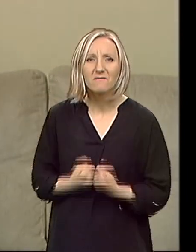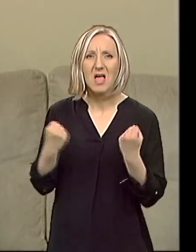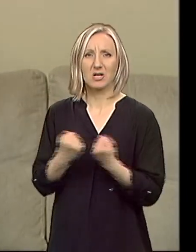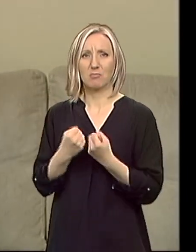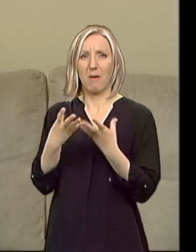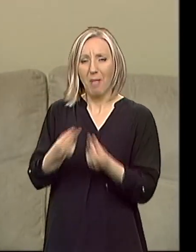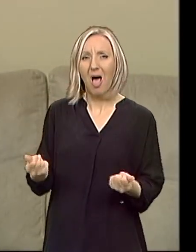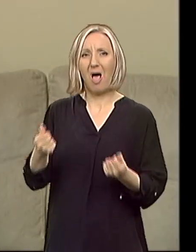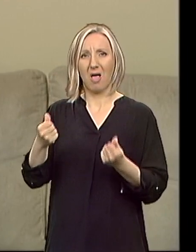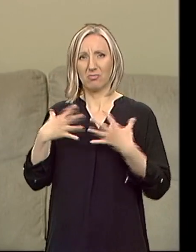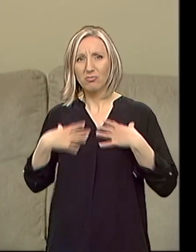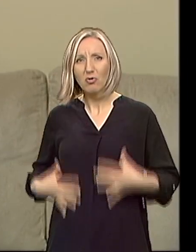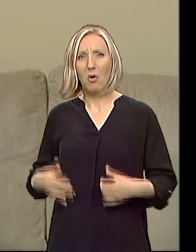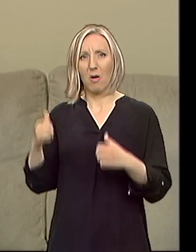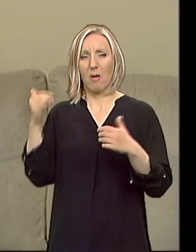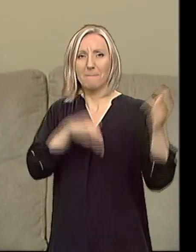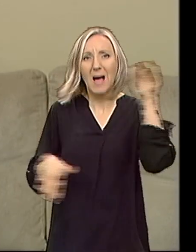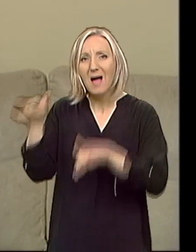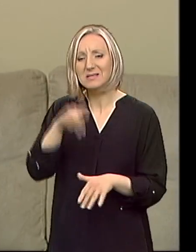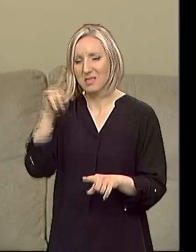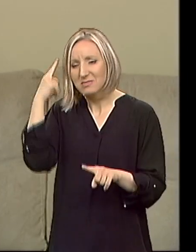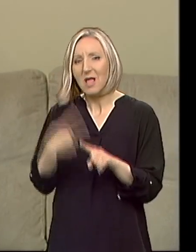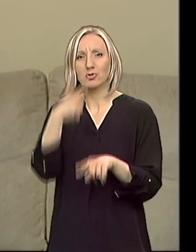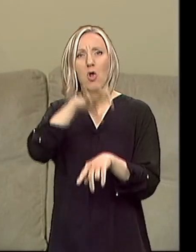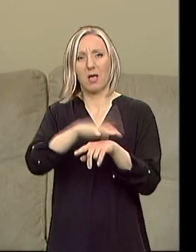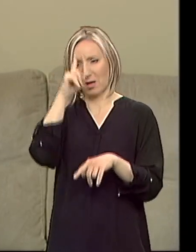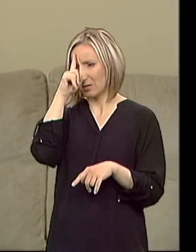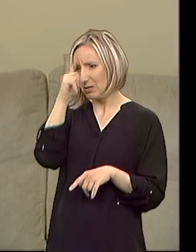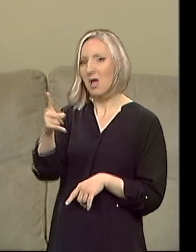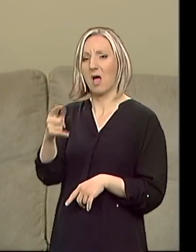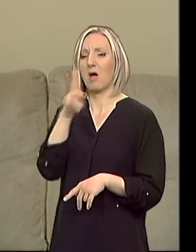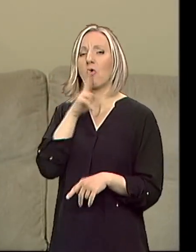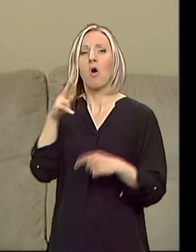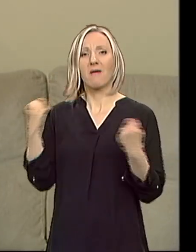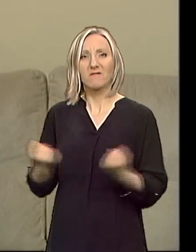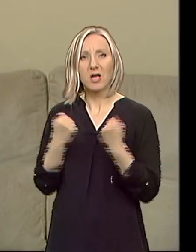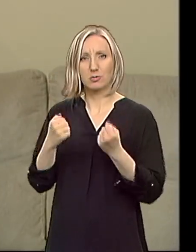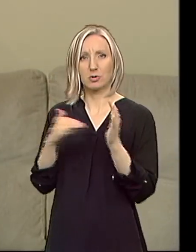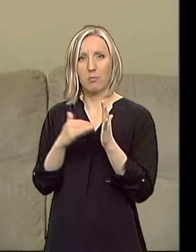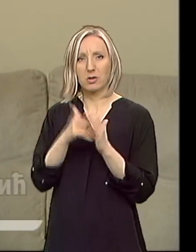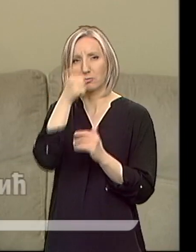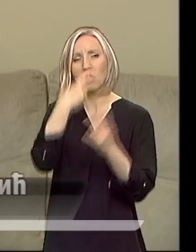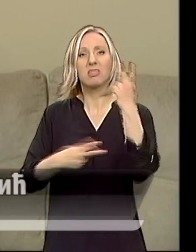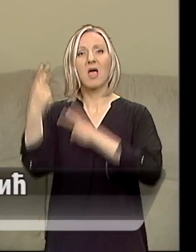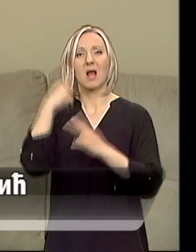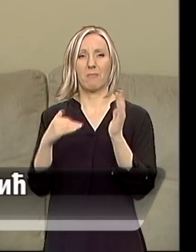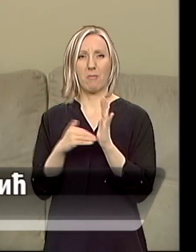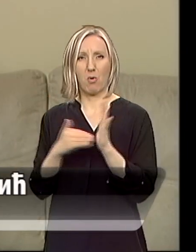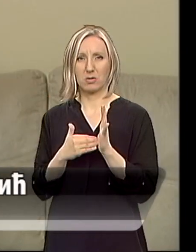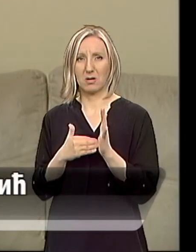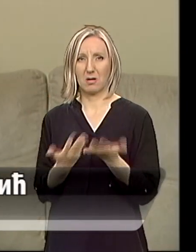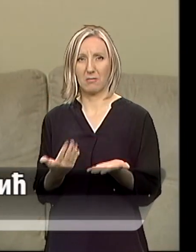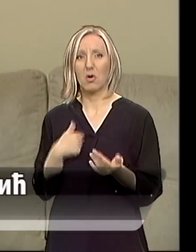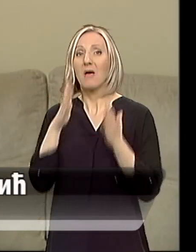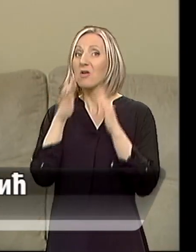blato, bazen, znači, tačno oni znaju, to pišu u stvari koje sve to vežbe terapije su potrebne za njega i verujem da je